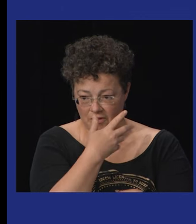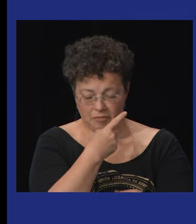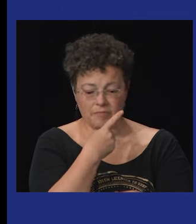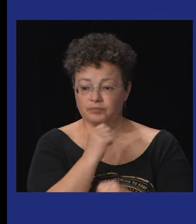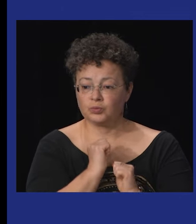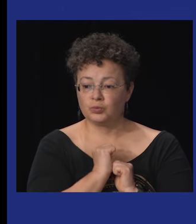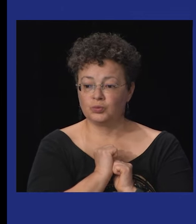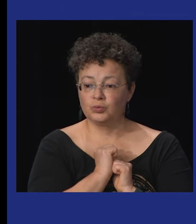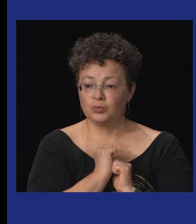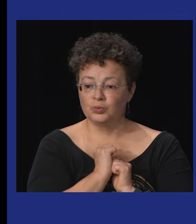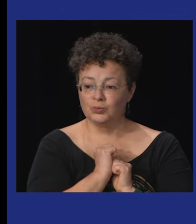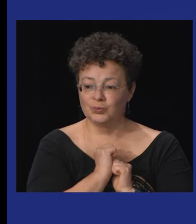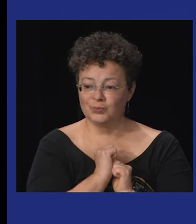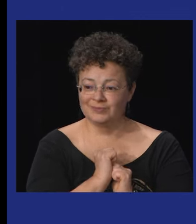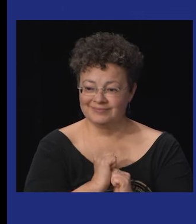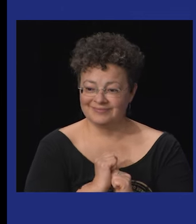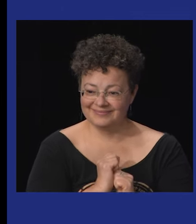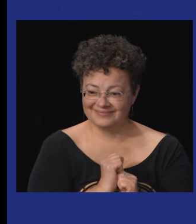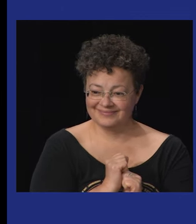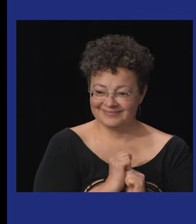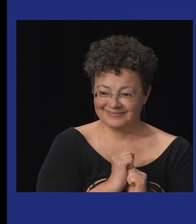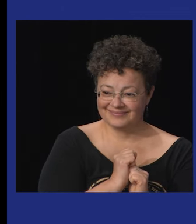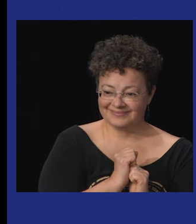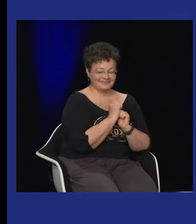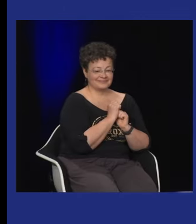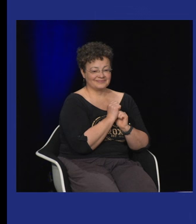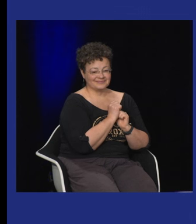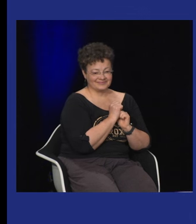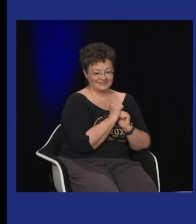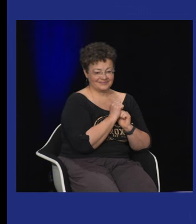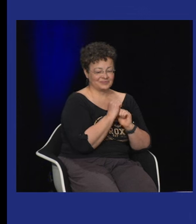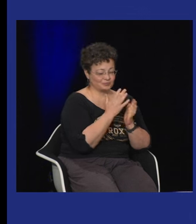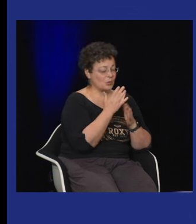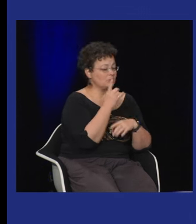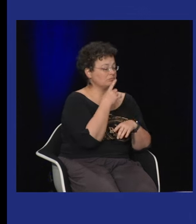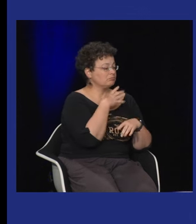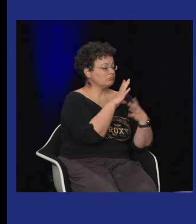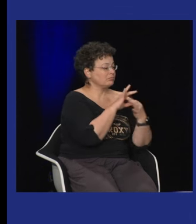intéressant et c'est effectivement à mettre en lien et en rapport